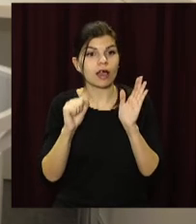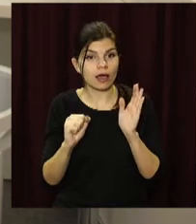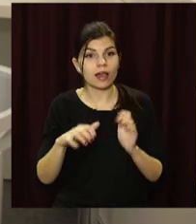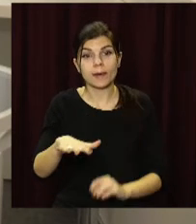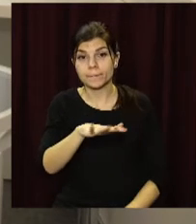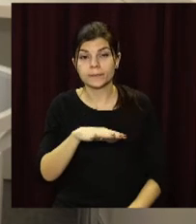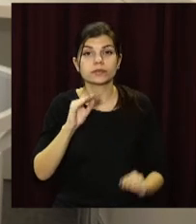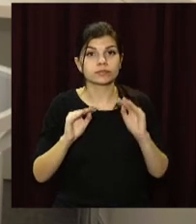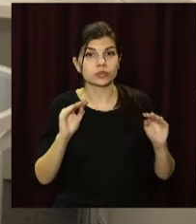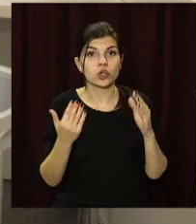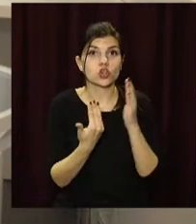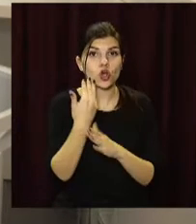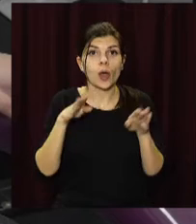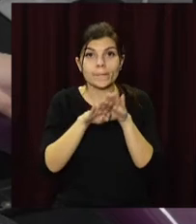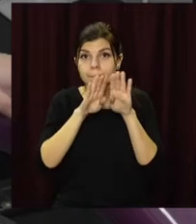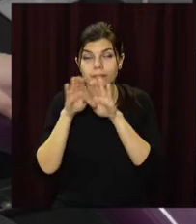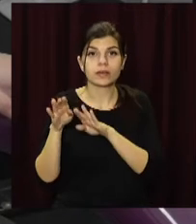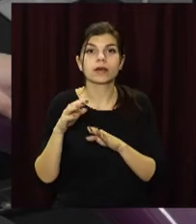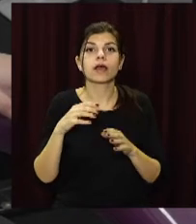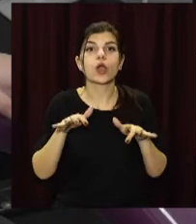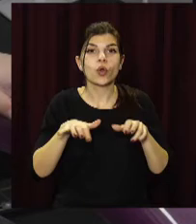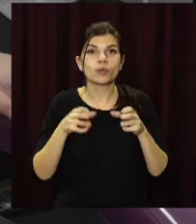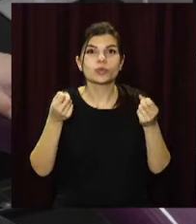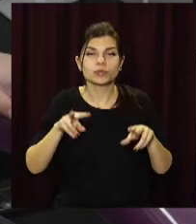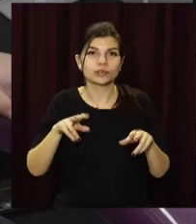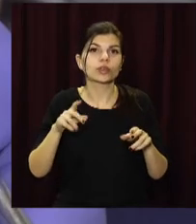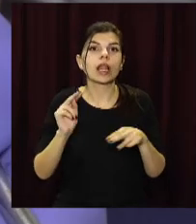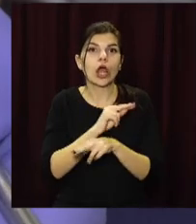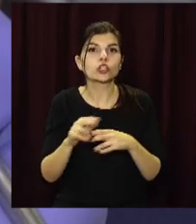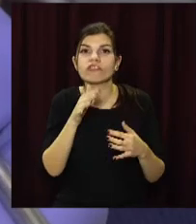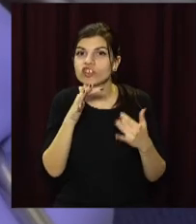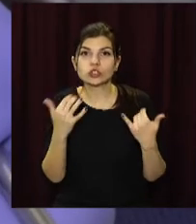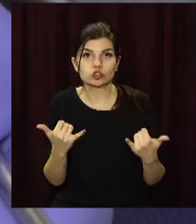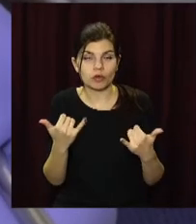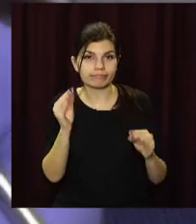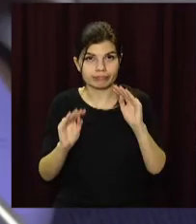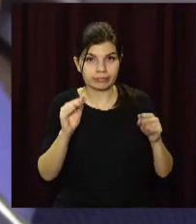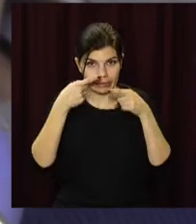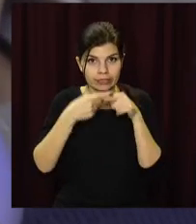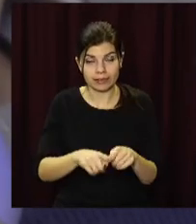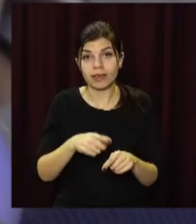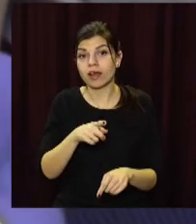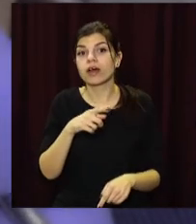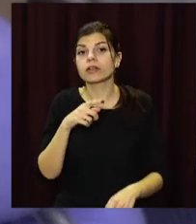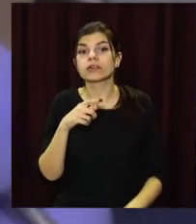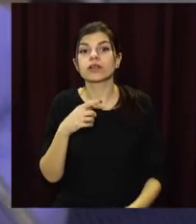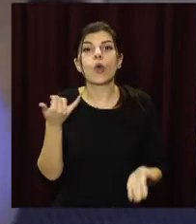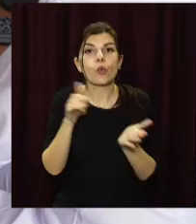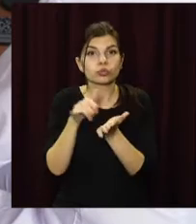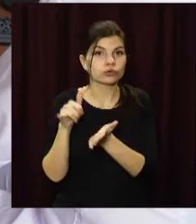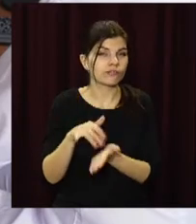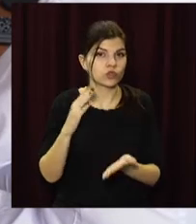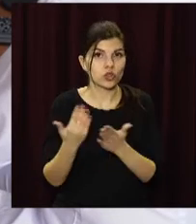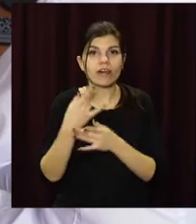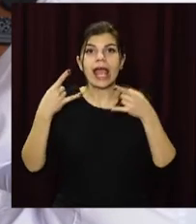Приміщення облаштували новими меблями, комп'ютерною технікою та сучасною лікувальною апаратурою. Тут надсучасні стоматологічні установки,